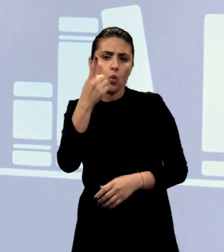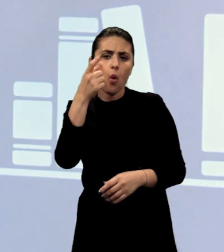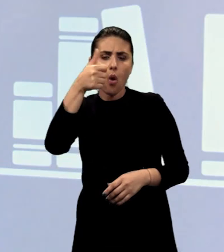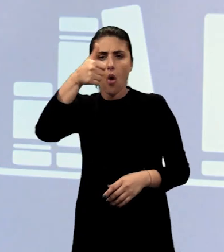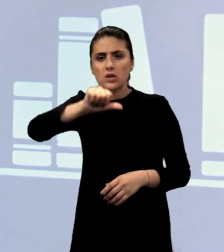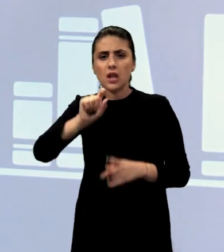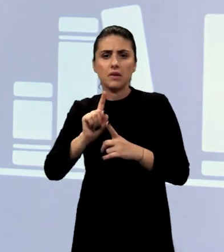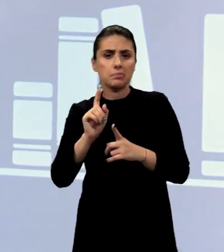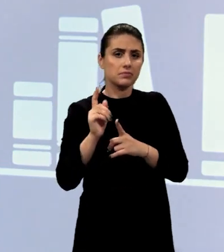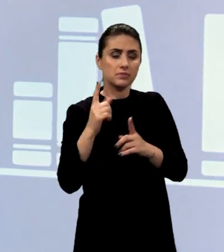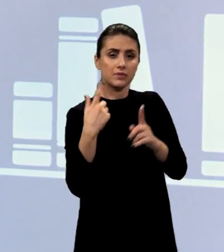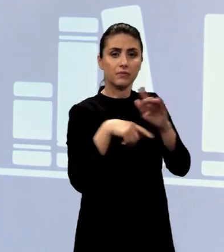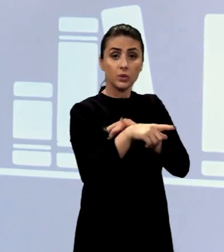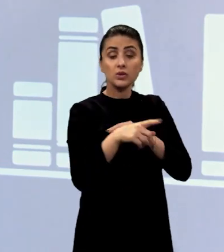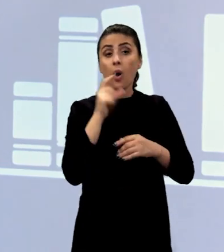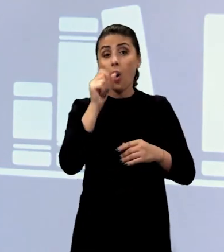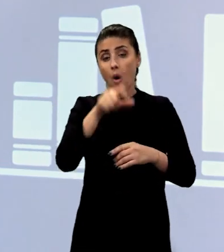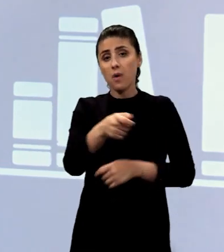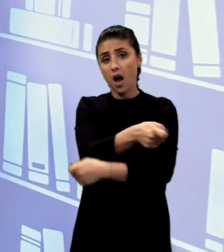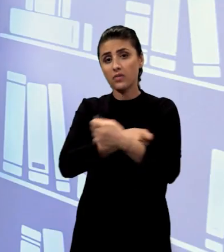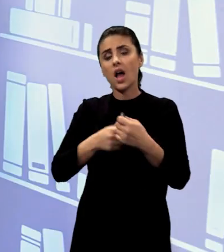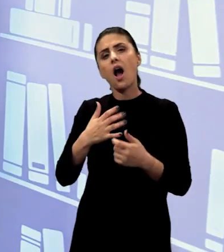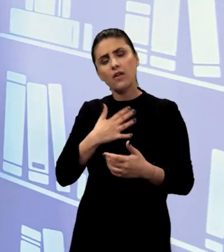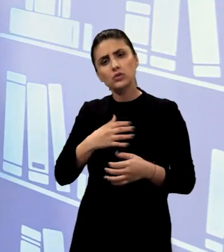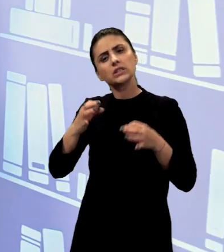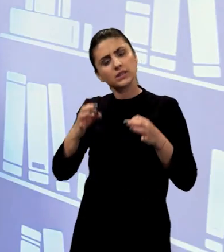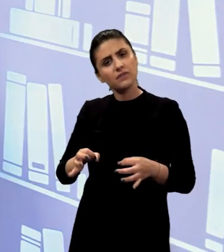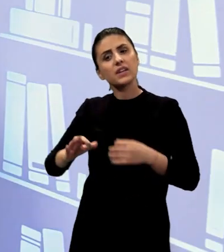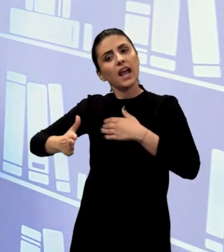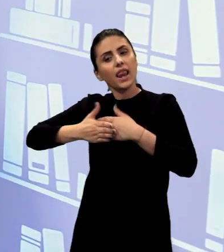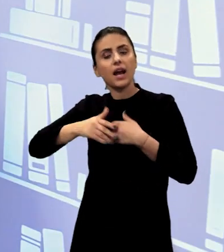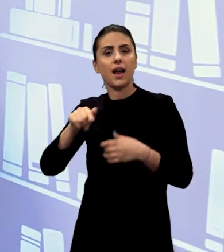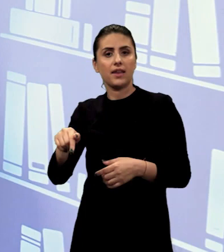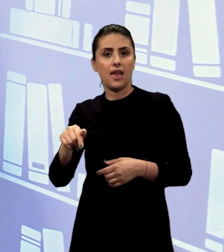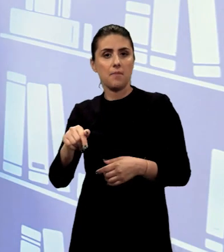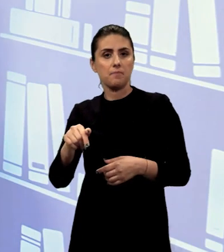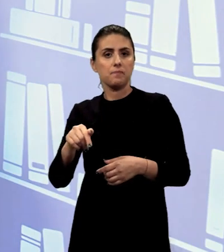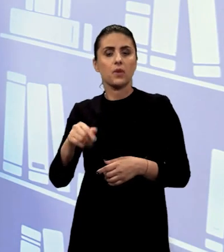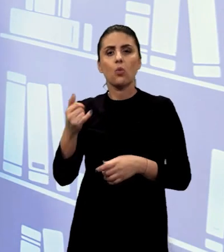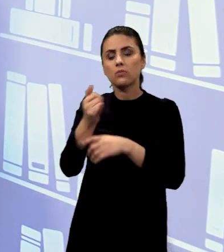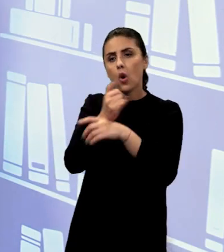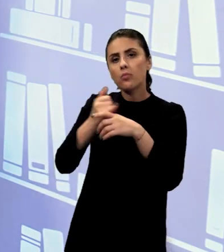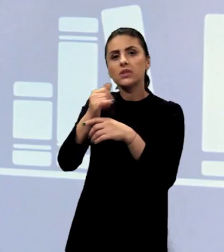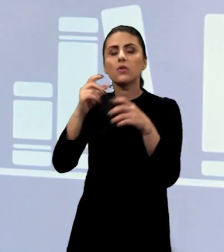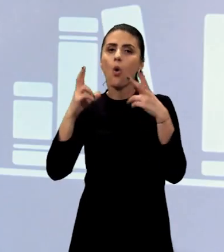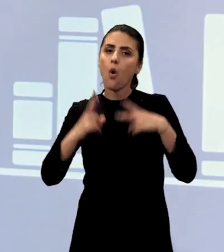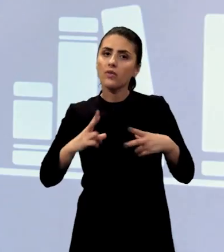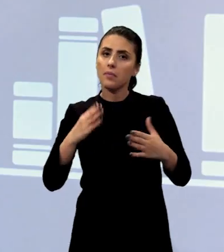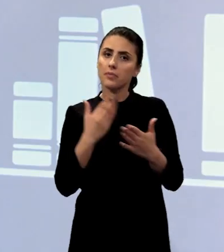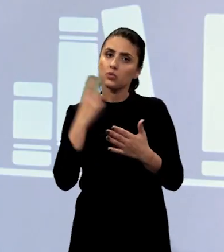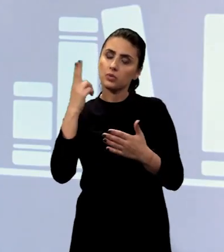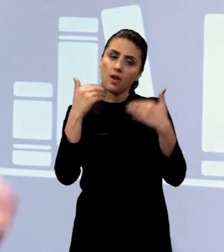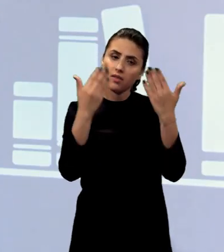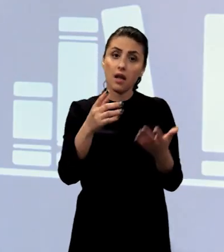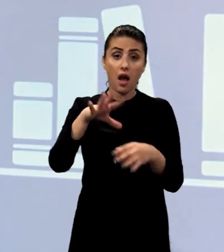păzirea sabatului, omul de afacere vreu a preferat să fie consecvent cu perspectiva odihnei lui Dumnezeu, pe care o